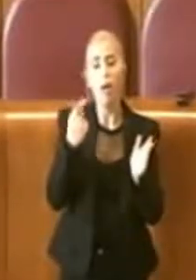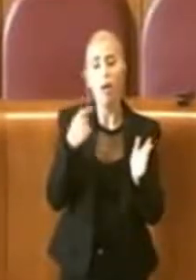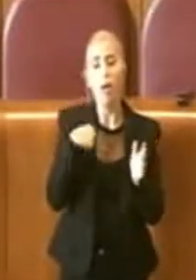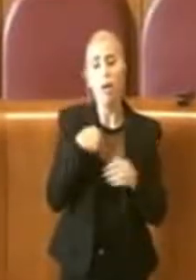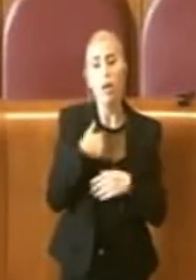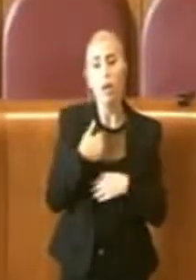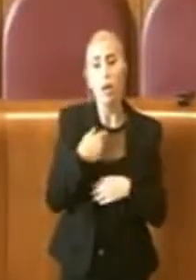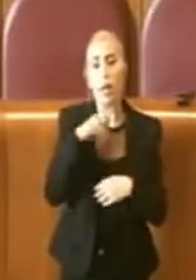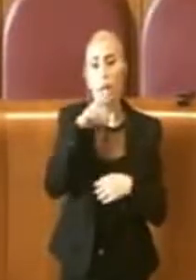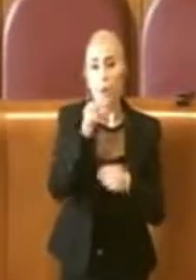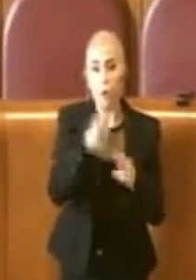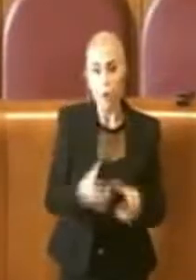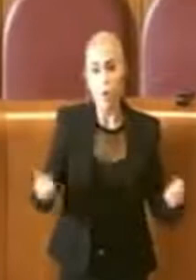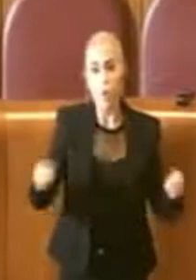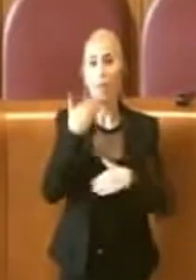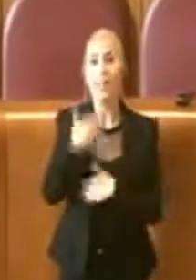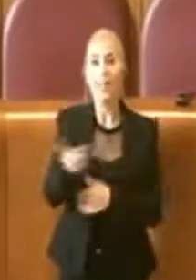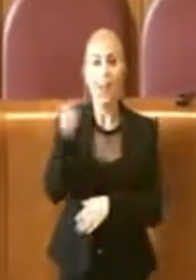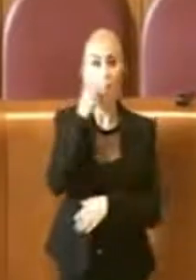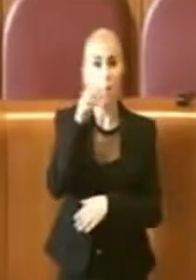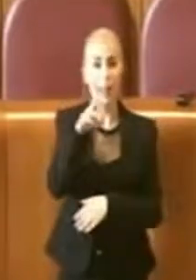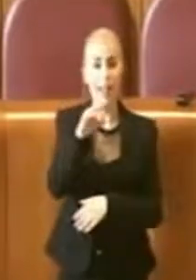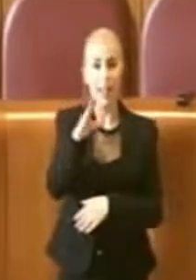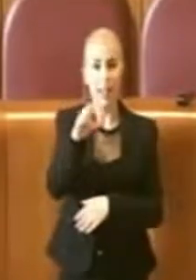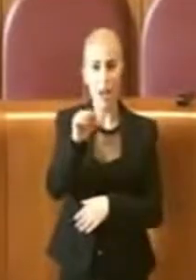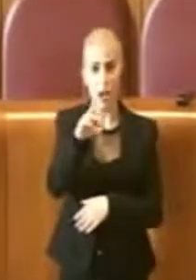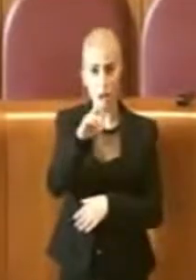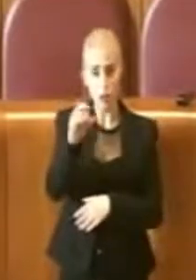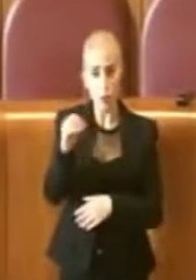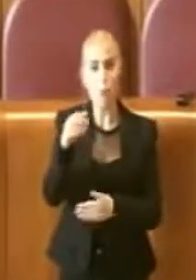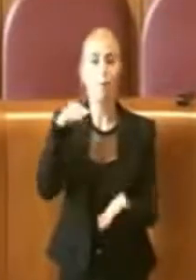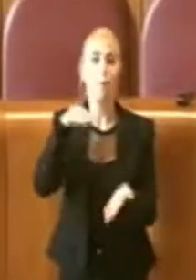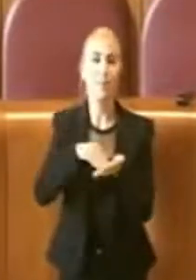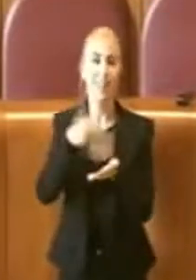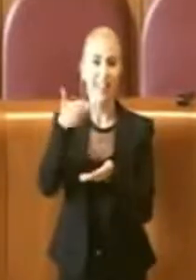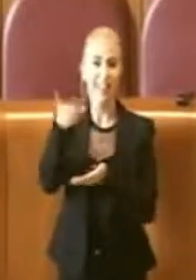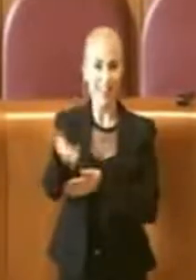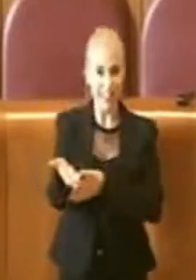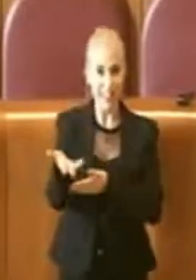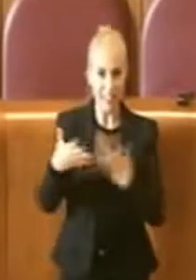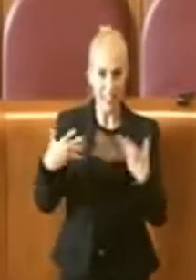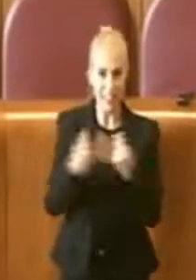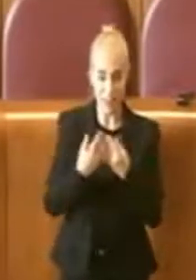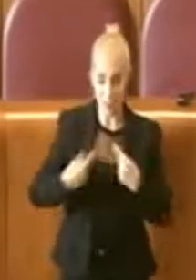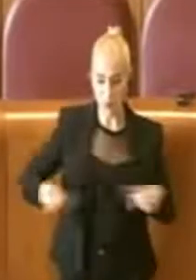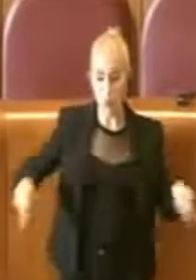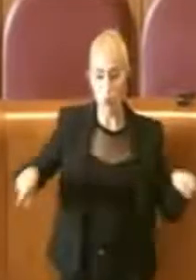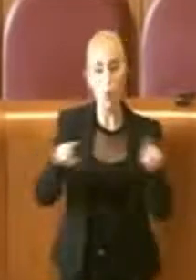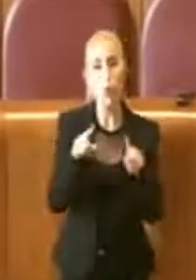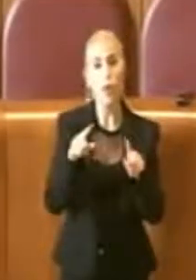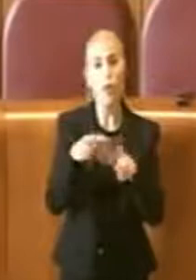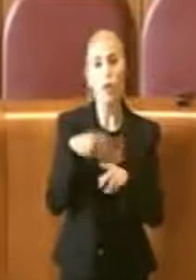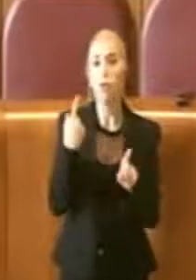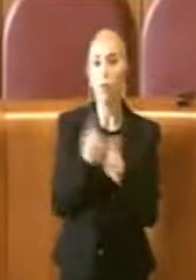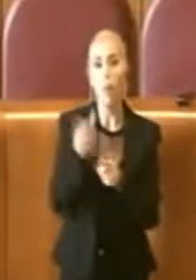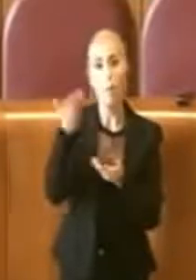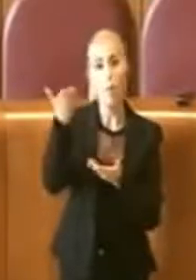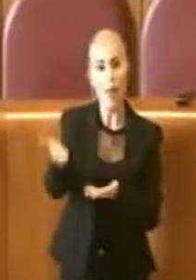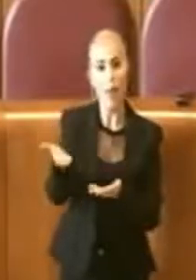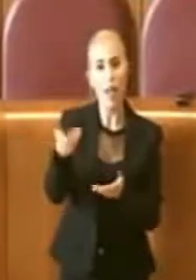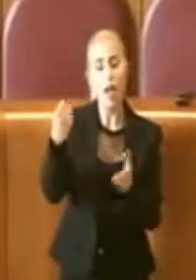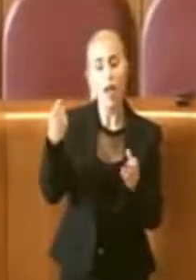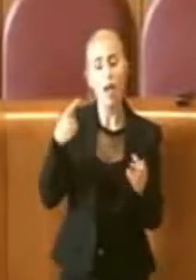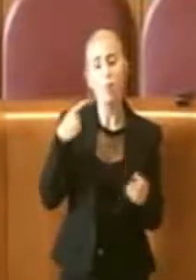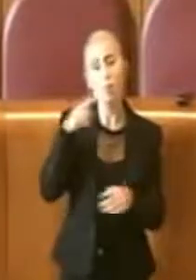i ringraziamenti alla mamma di Riccardo per essere qui con noi, e credo che dobbiamo a lei, a quello che è